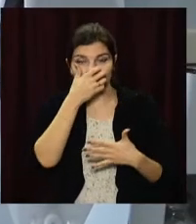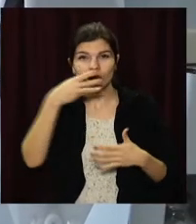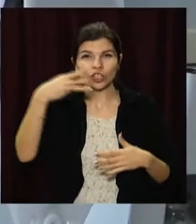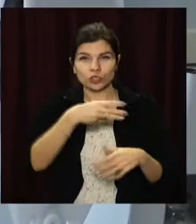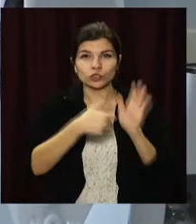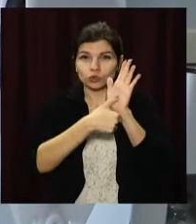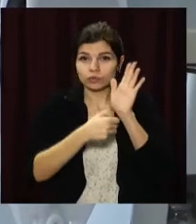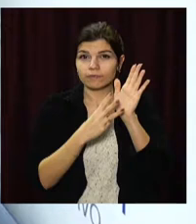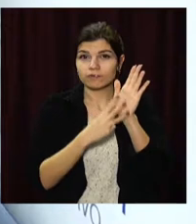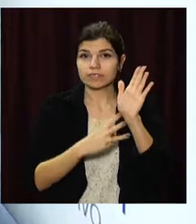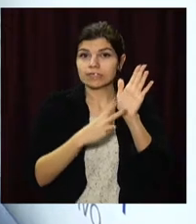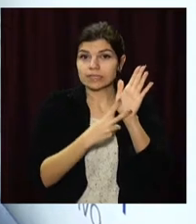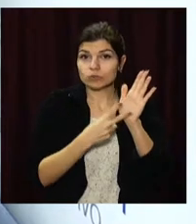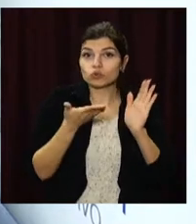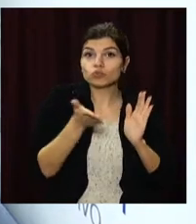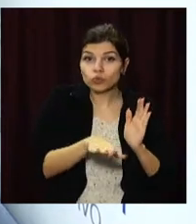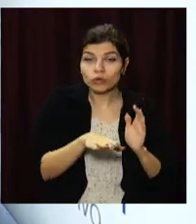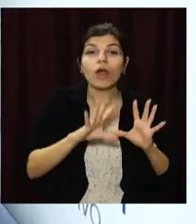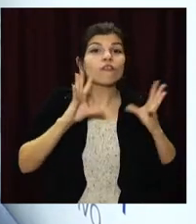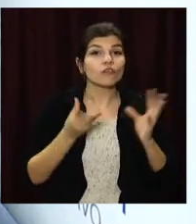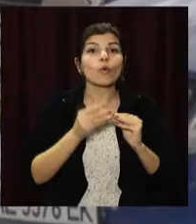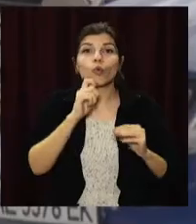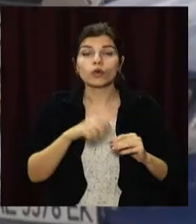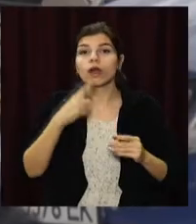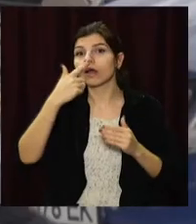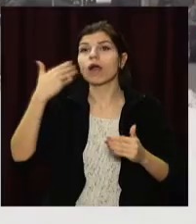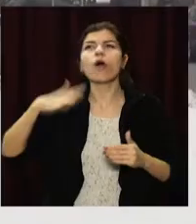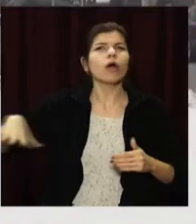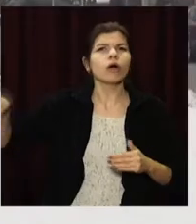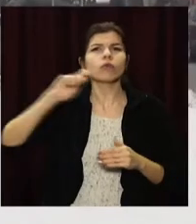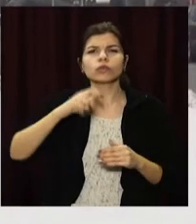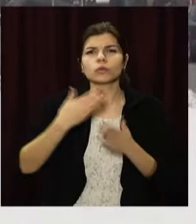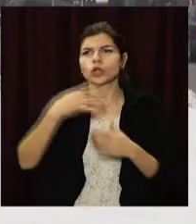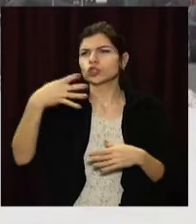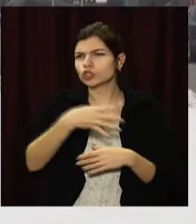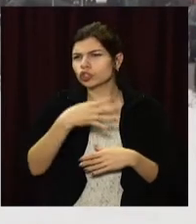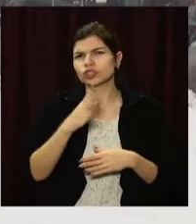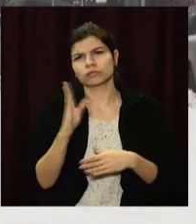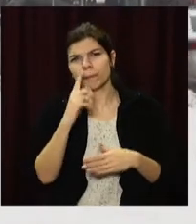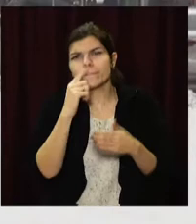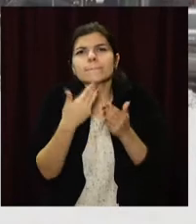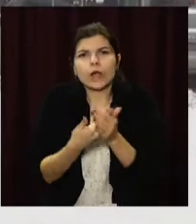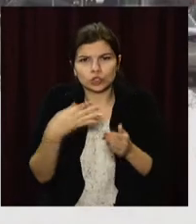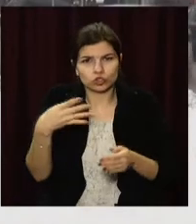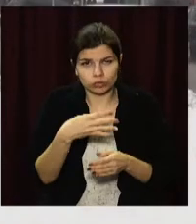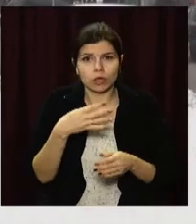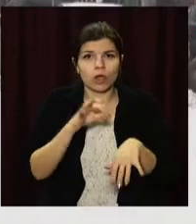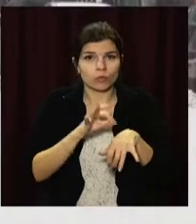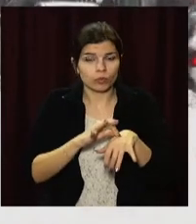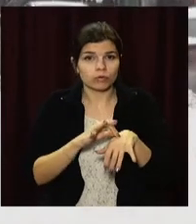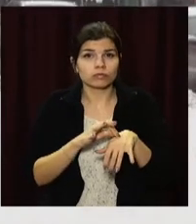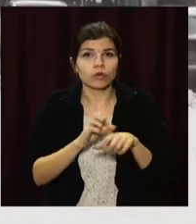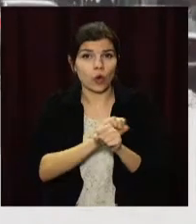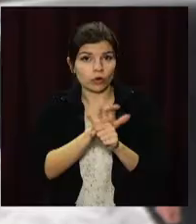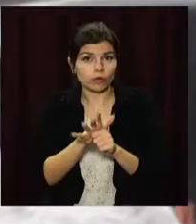3687. Загалом в Україні минулої доби майже 4 тисячі нових хворих на ковід. Міністр охорони